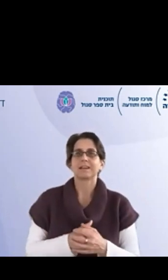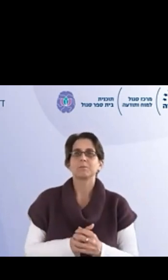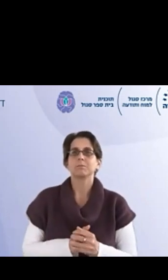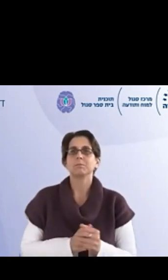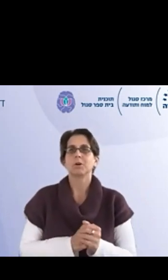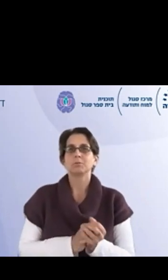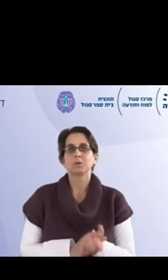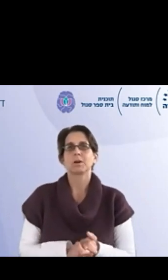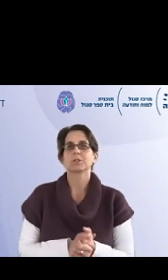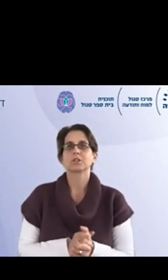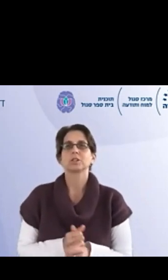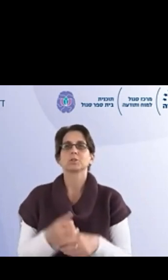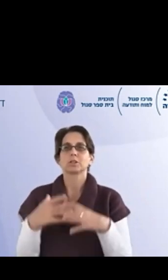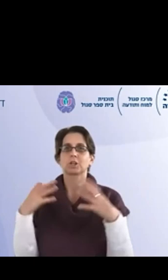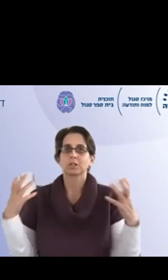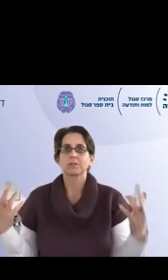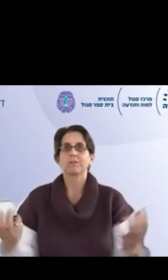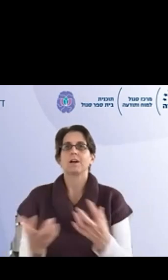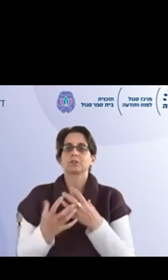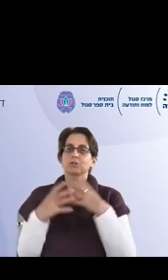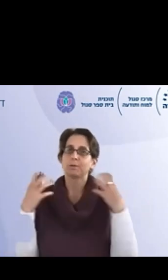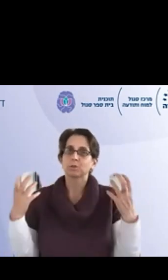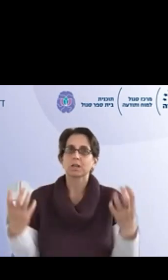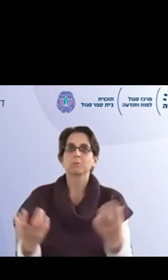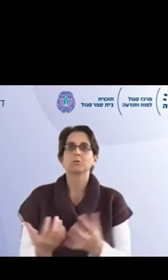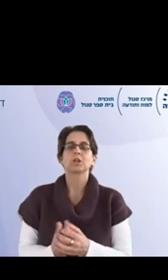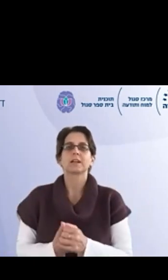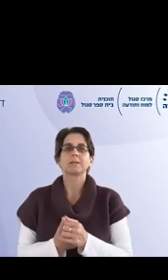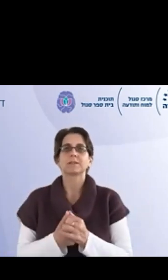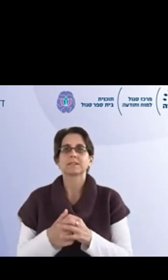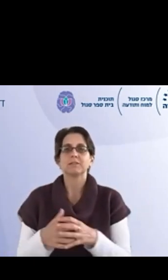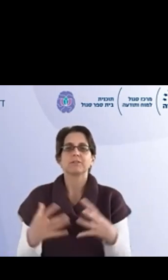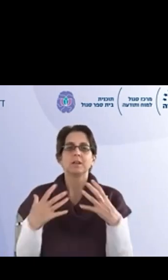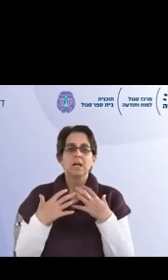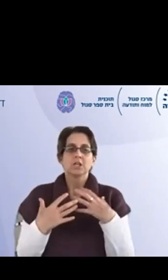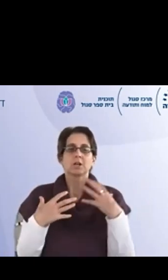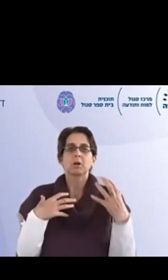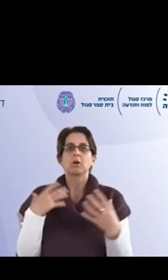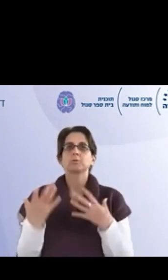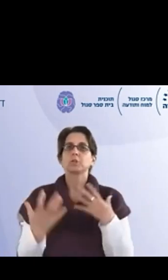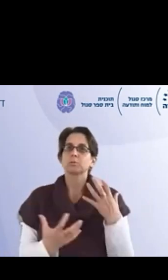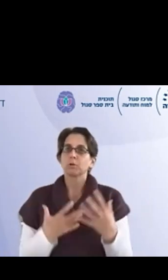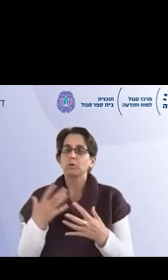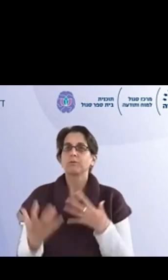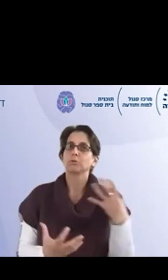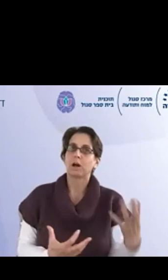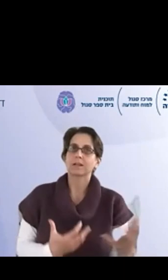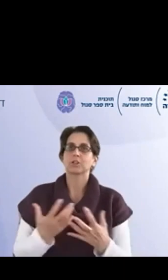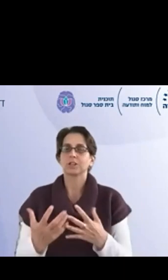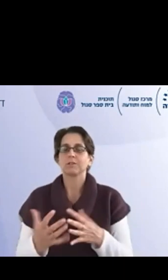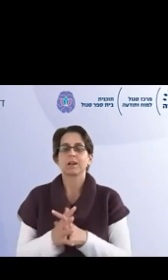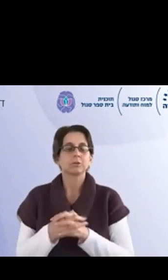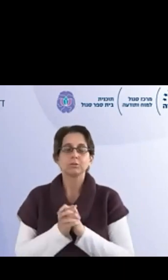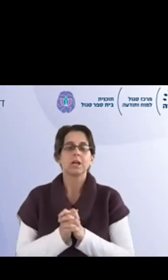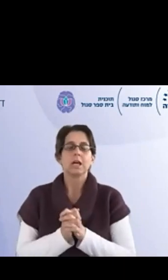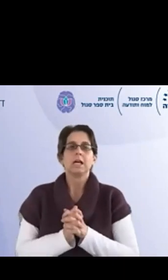תהליכים מאוד מאוד מרגשים של הקשבה של שוב פעם של חיבור של קהילת בית הספר של מקום שיש בו מחויבות אחד